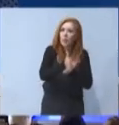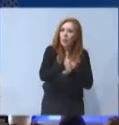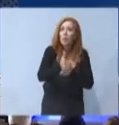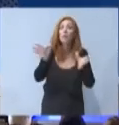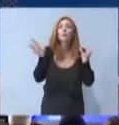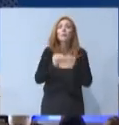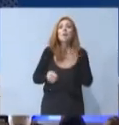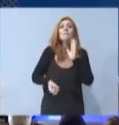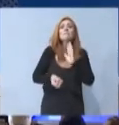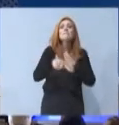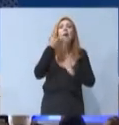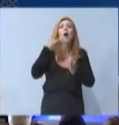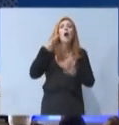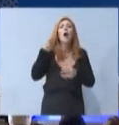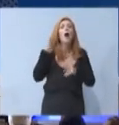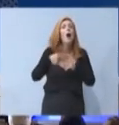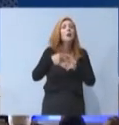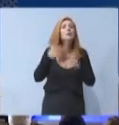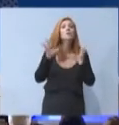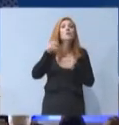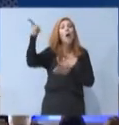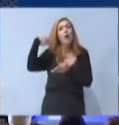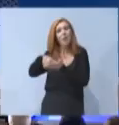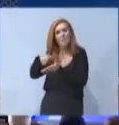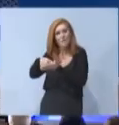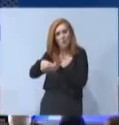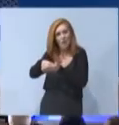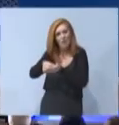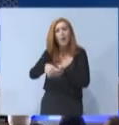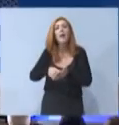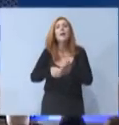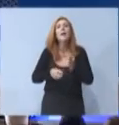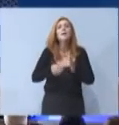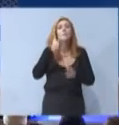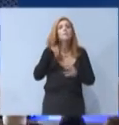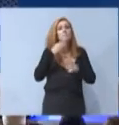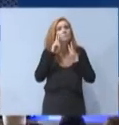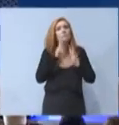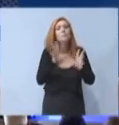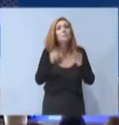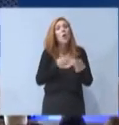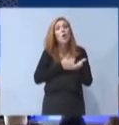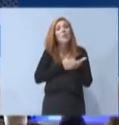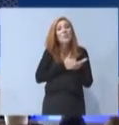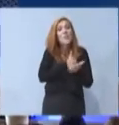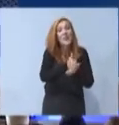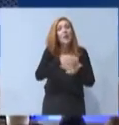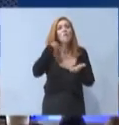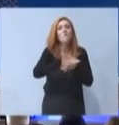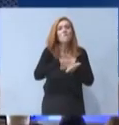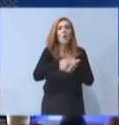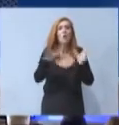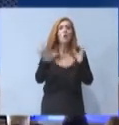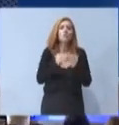νέων αντικειμενικών αξιών και μιας νέας δικαιότερης αντιμετώπισης της φορολόγησης εκείνης περιουσίας.